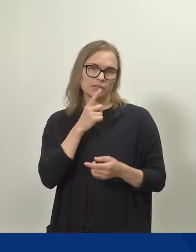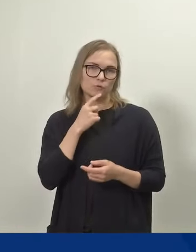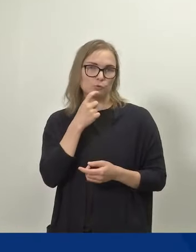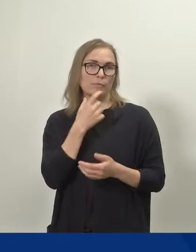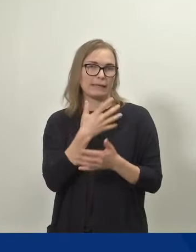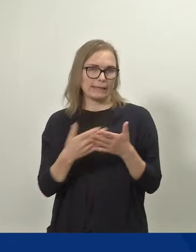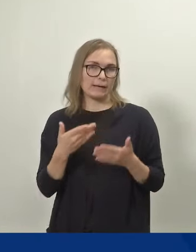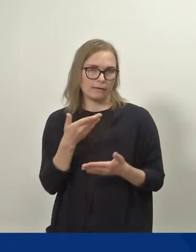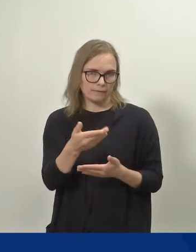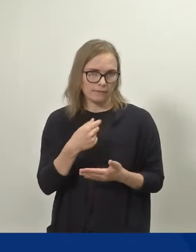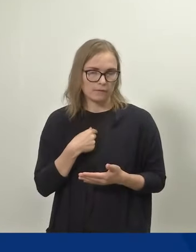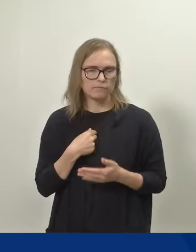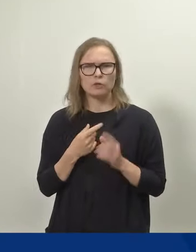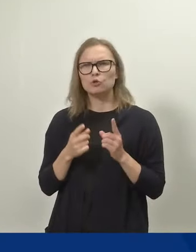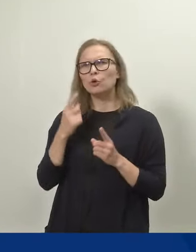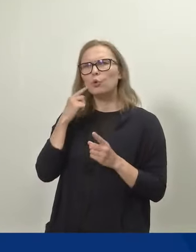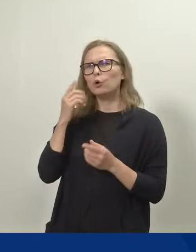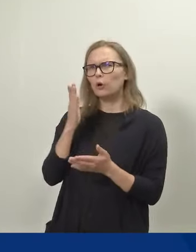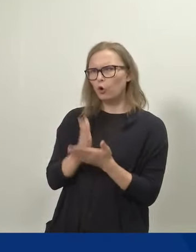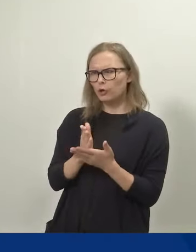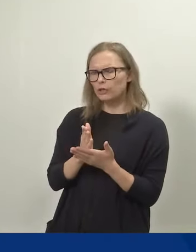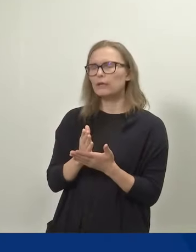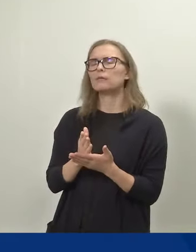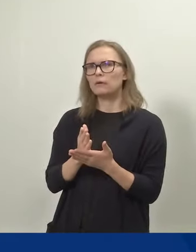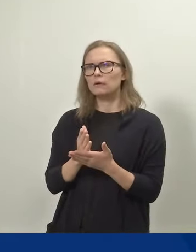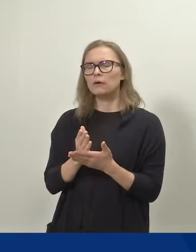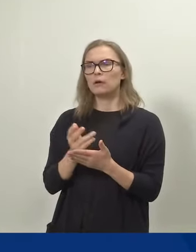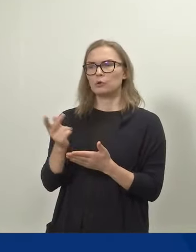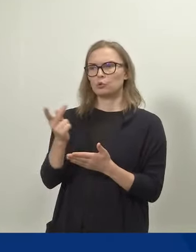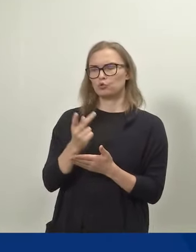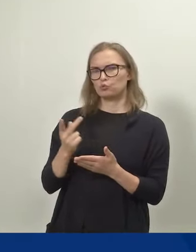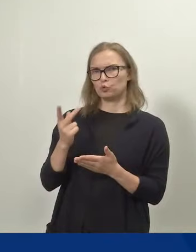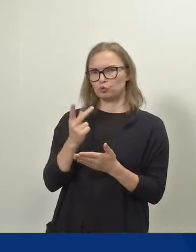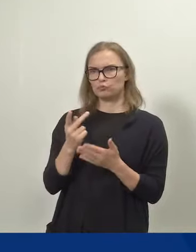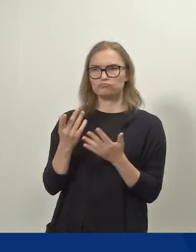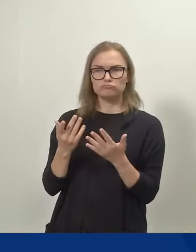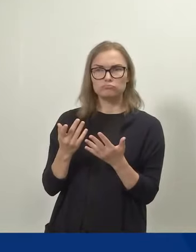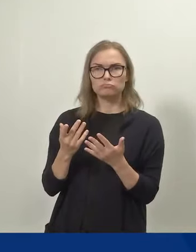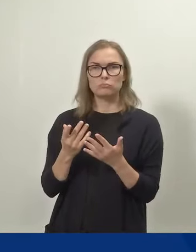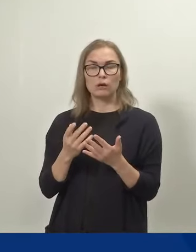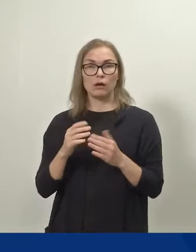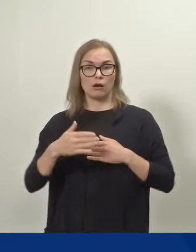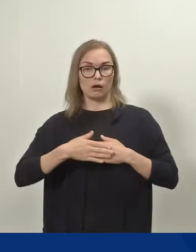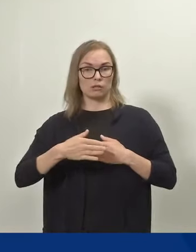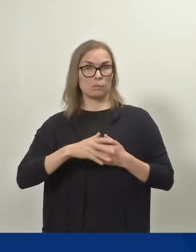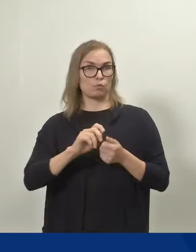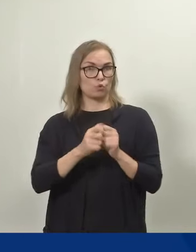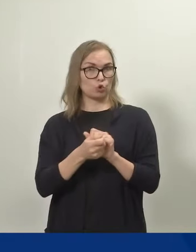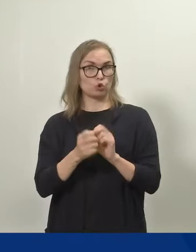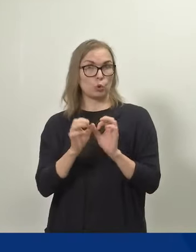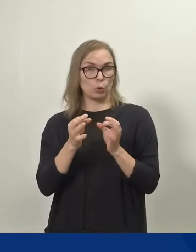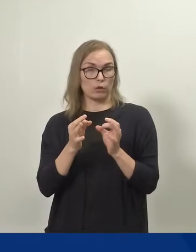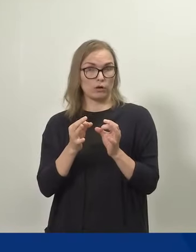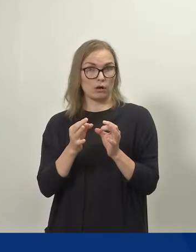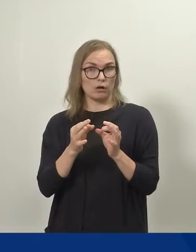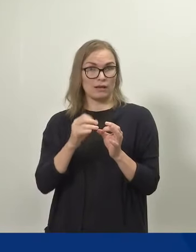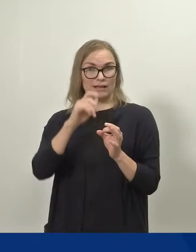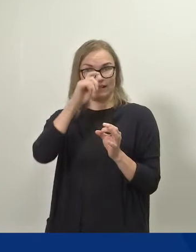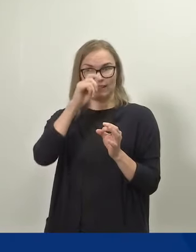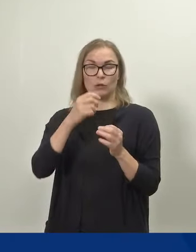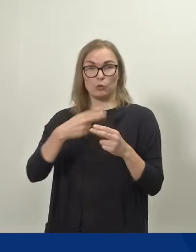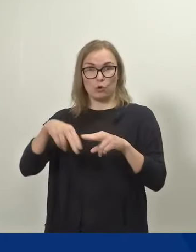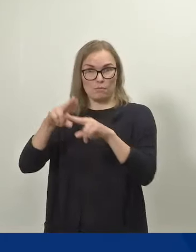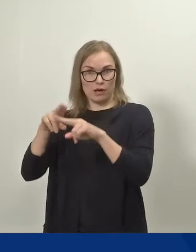Jos kuulin oikein, niin kysymys koski, että miten tämä ikään kuin asennemuutos menee sinne työpaikoille, eli vähän samaa